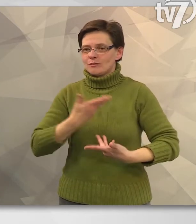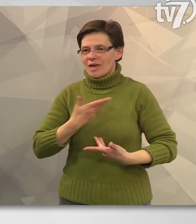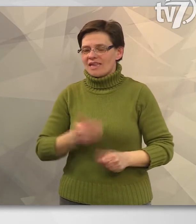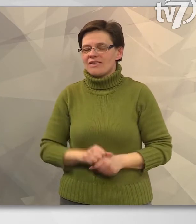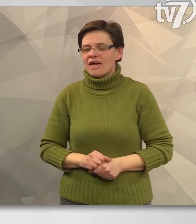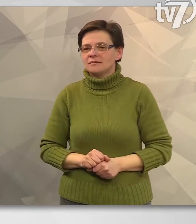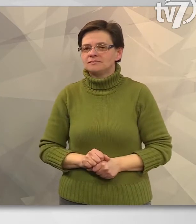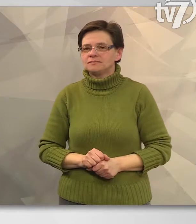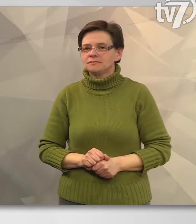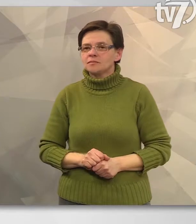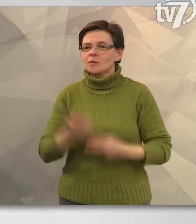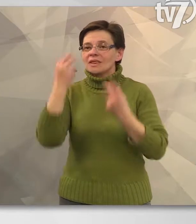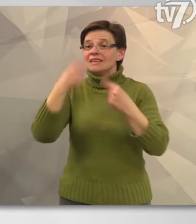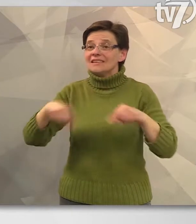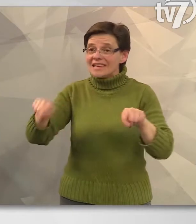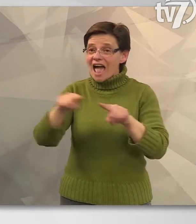eredménye.